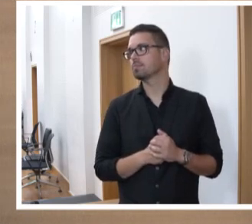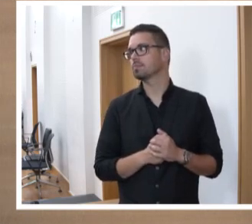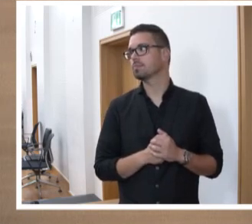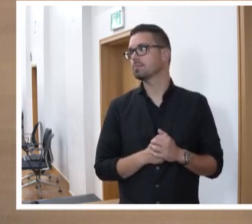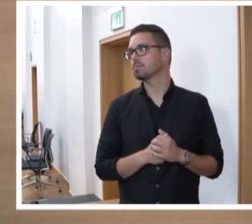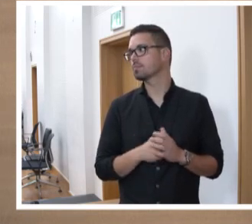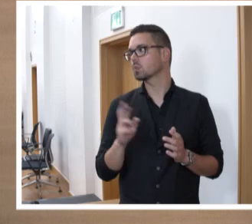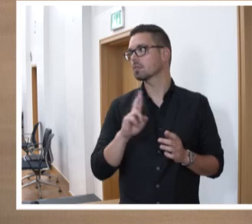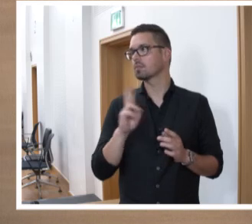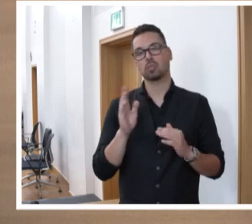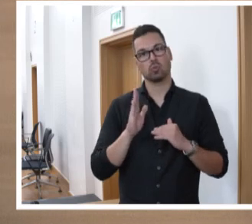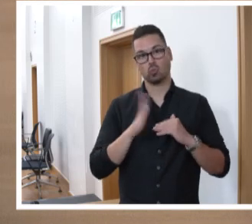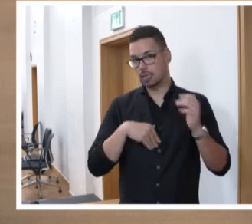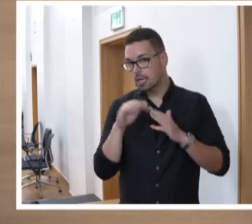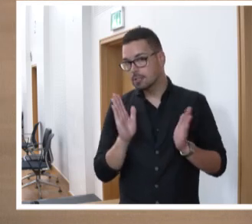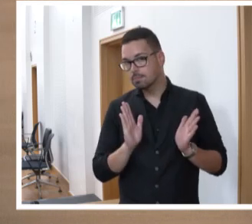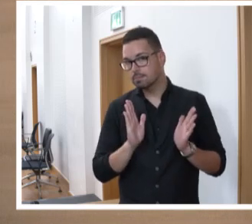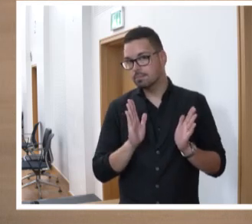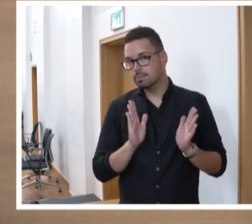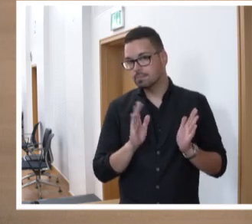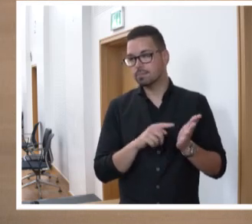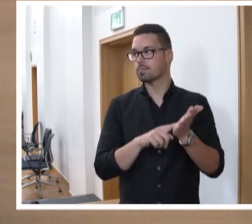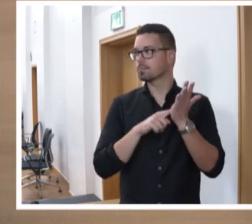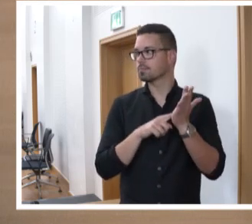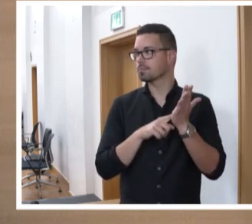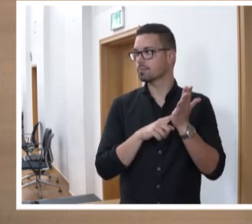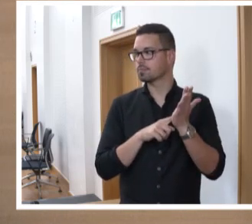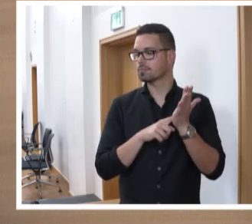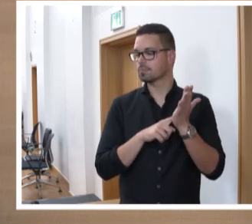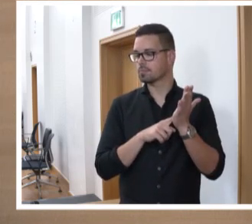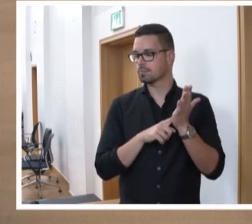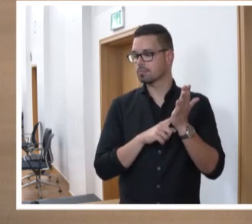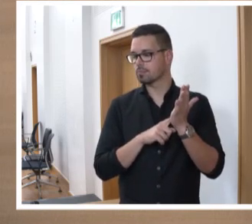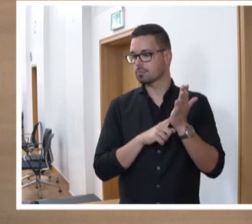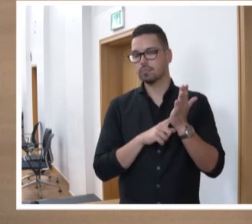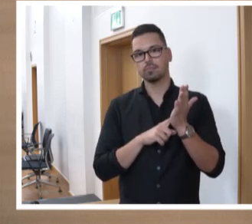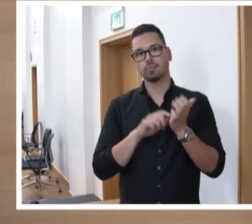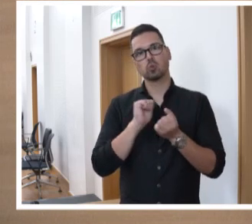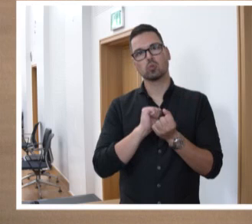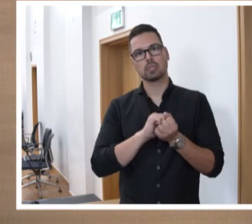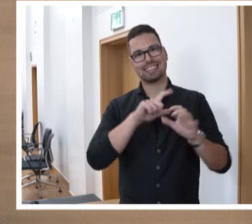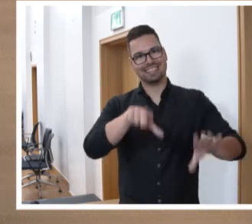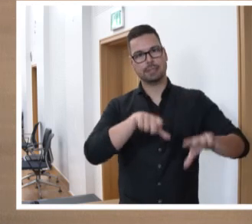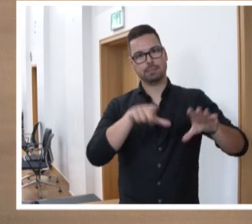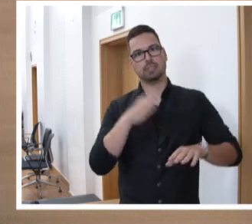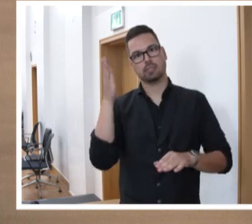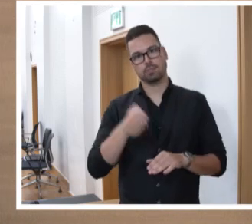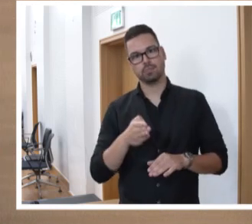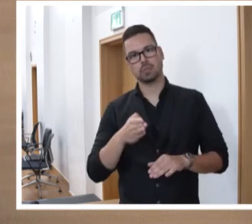Wer enthält sich? Dann stelle ich fest, dass der Gesetzentwurf Drucksache 17